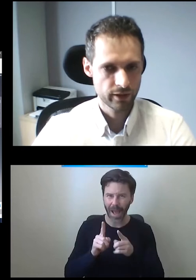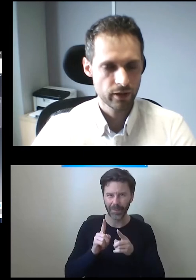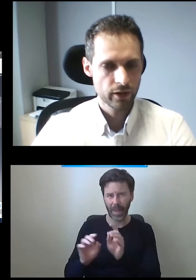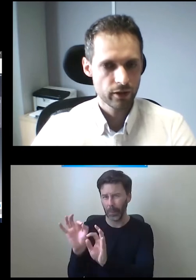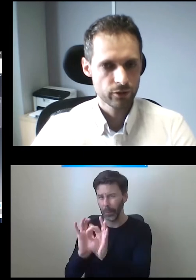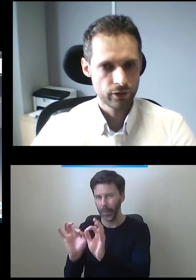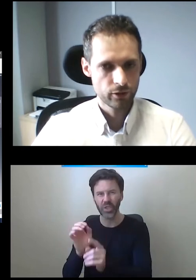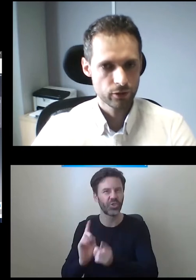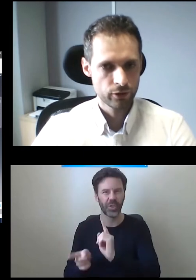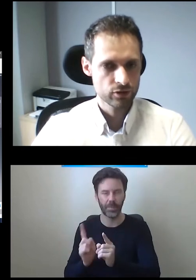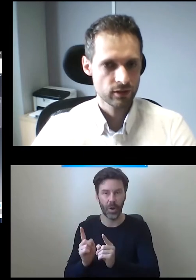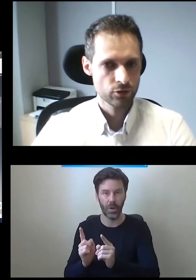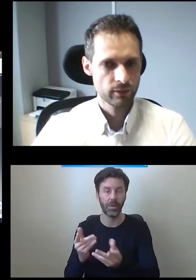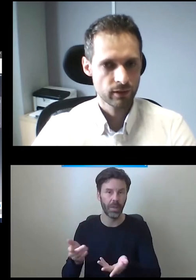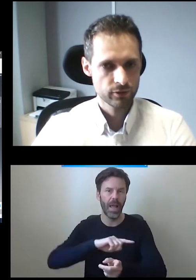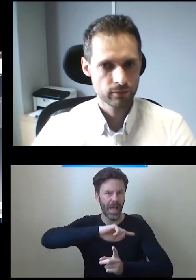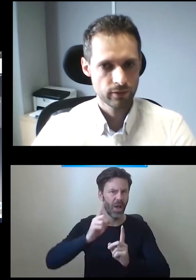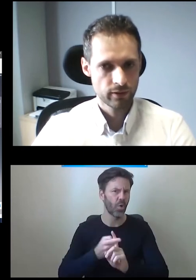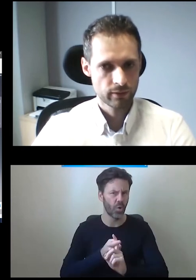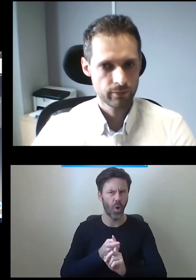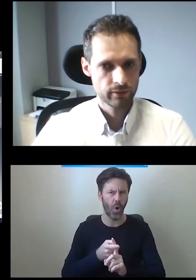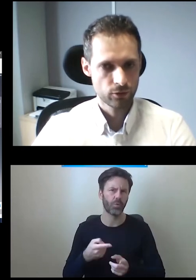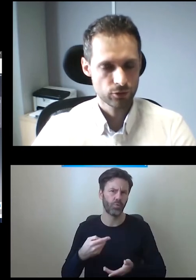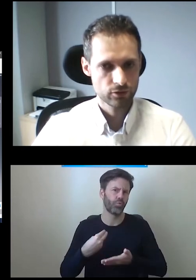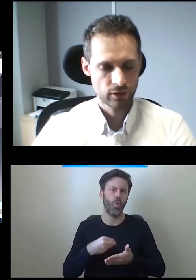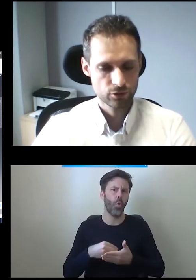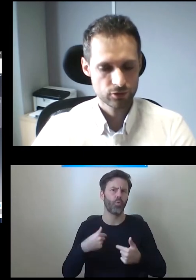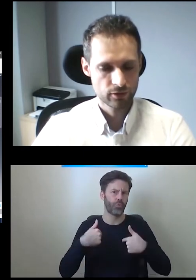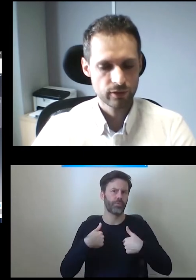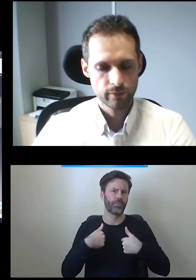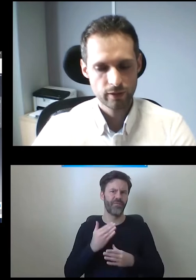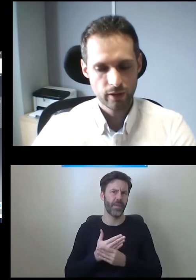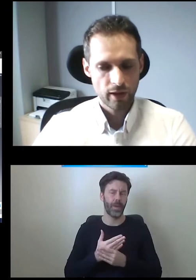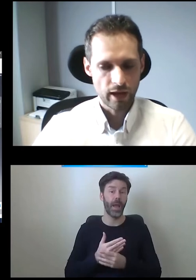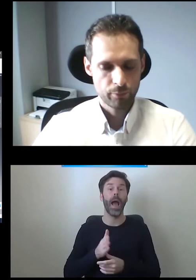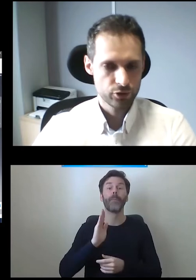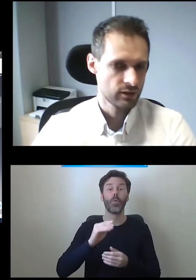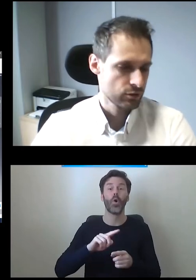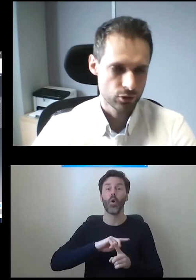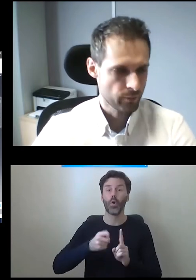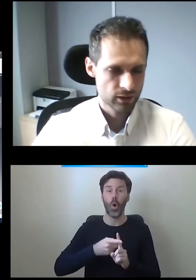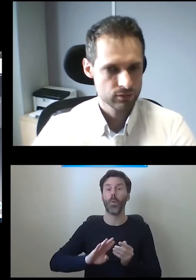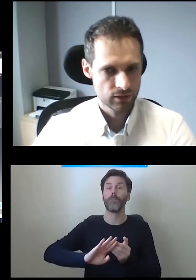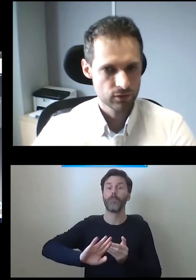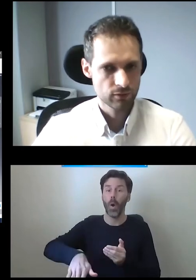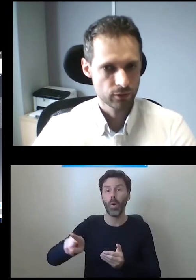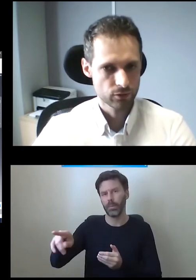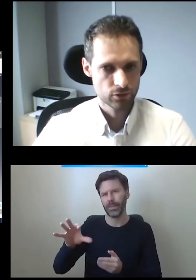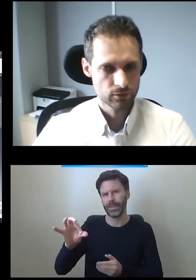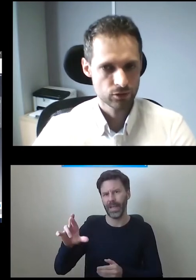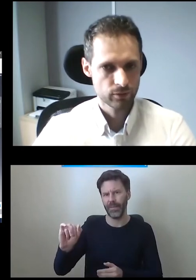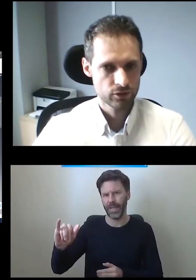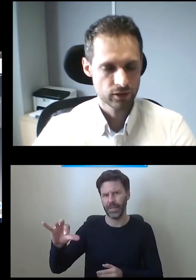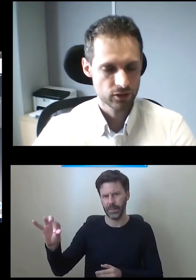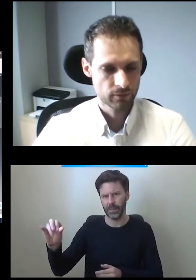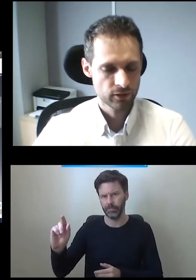szybkie i roczne naprawy są jakby na koszt firmy, a później w zależności od pakietu serwisowego, czy